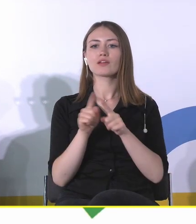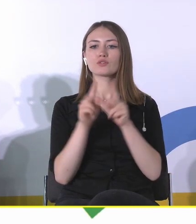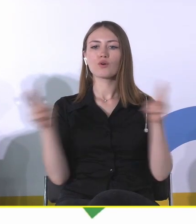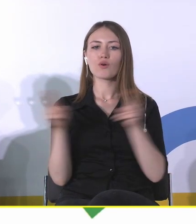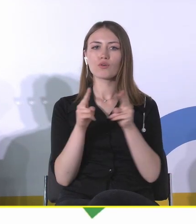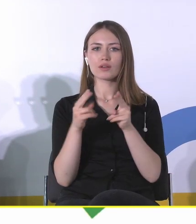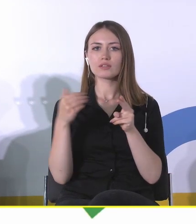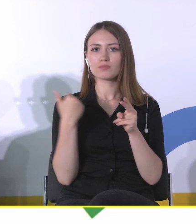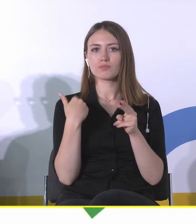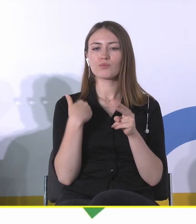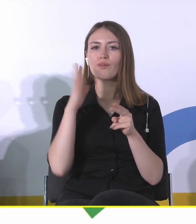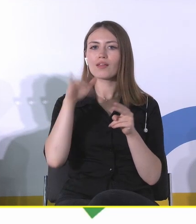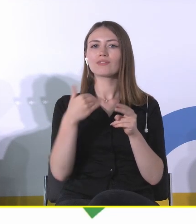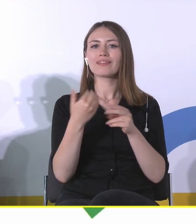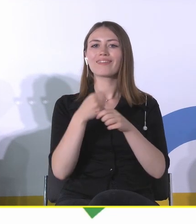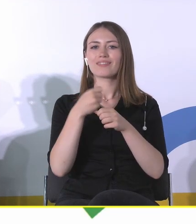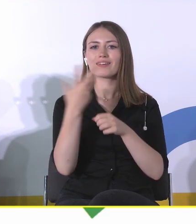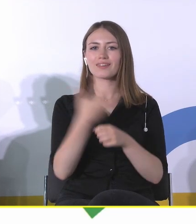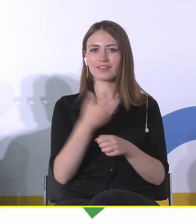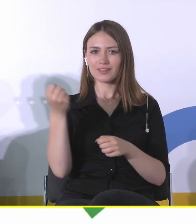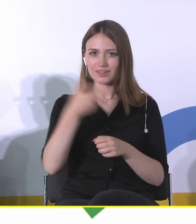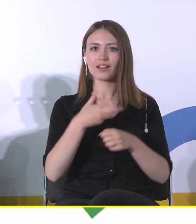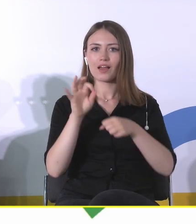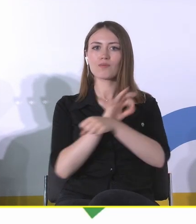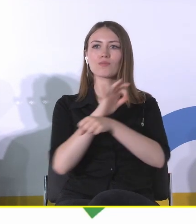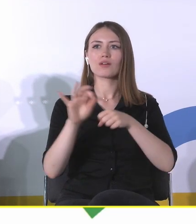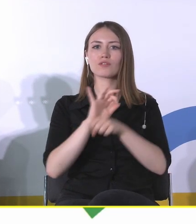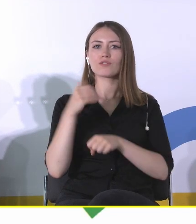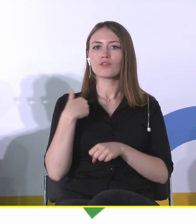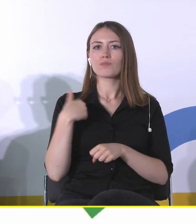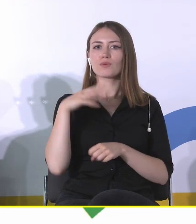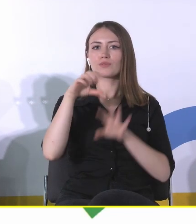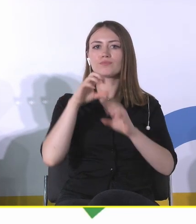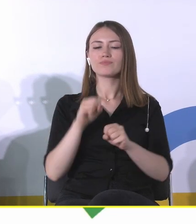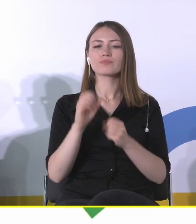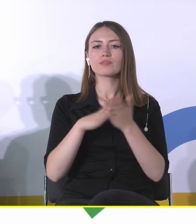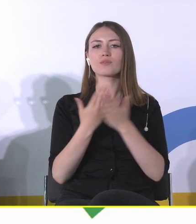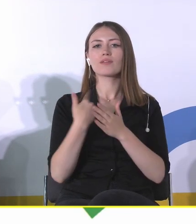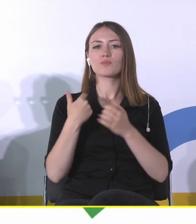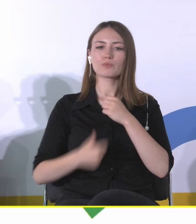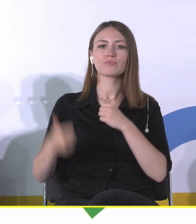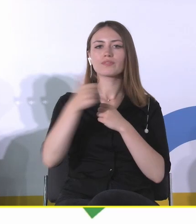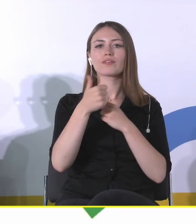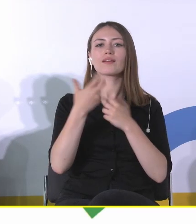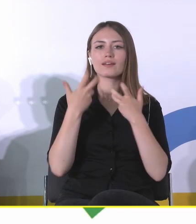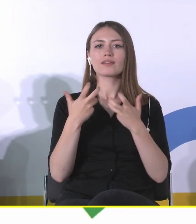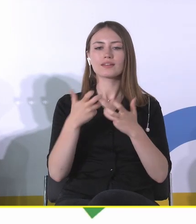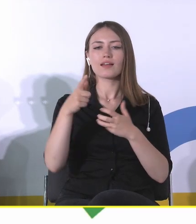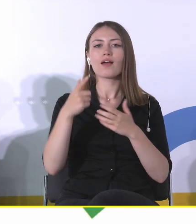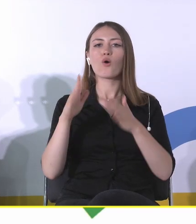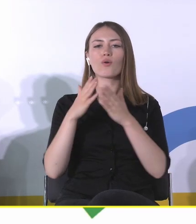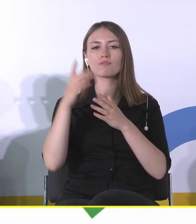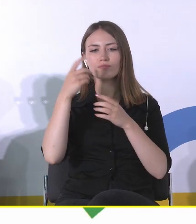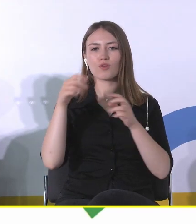nawet kilka projektów wspomniałeś na początku o tym, że swego czasu byłem inicjatorem powstania takiego festiwalu Otwarte Mieszkania. Jego